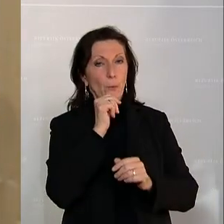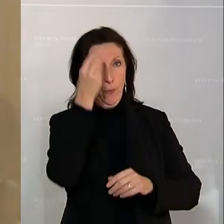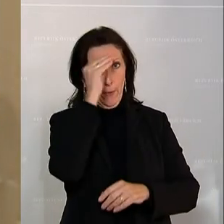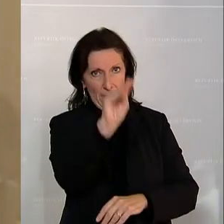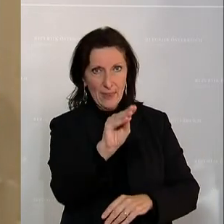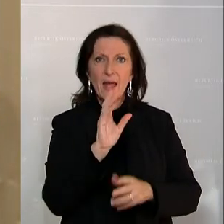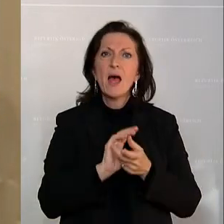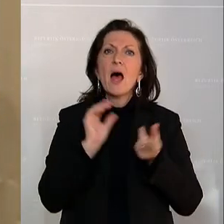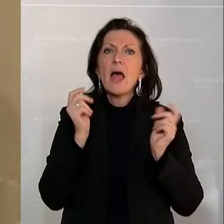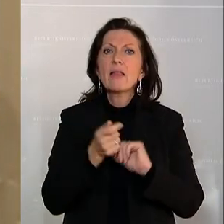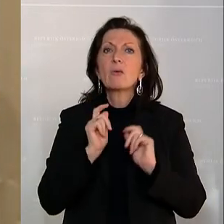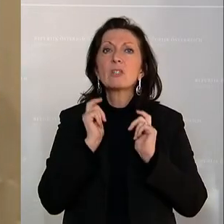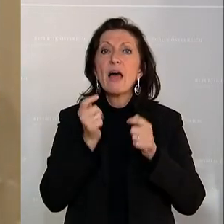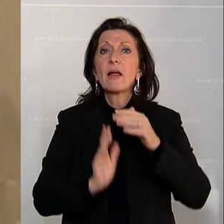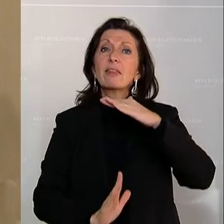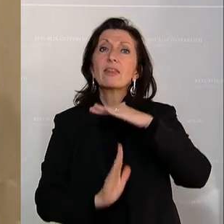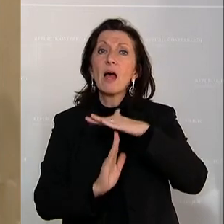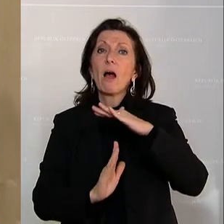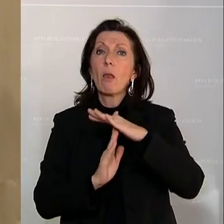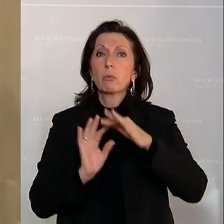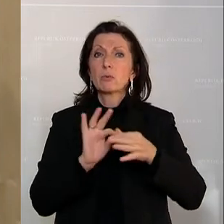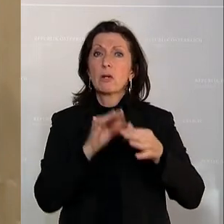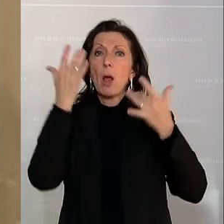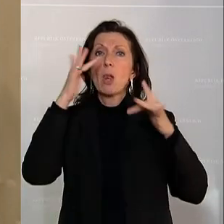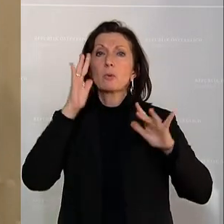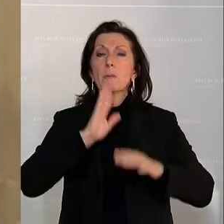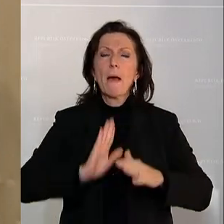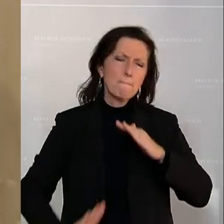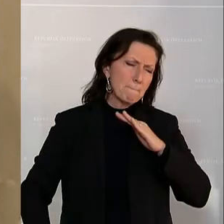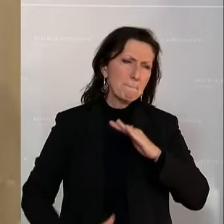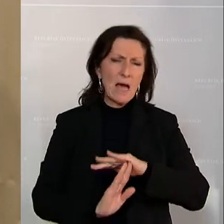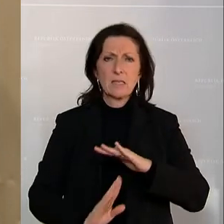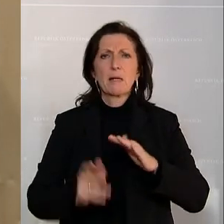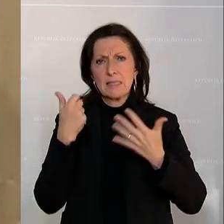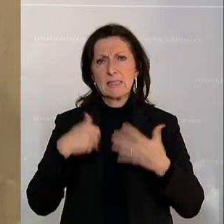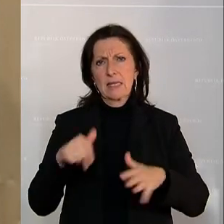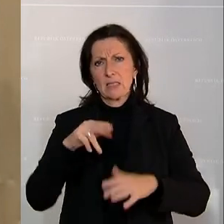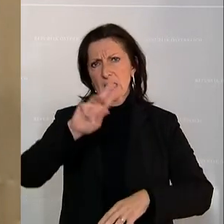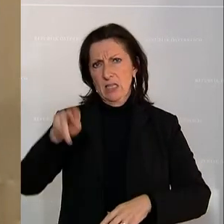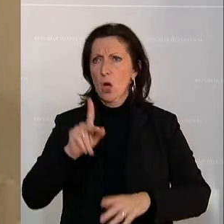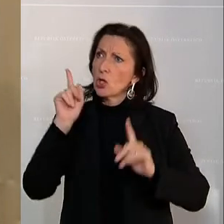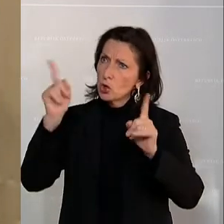Abänderungsantrag mit einer Deckelung bei den Luxuspensionen von maximal 66 Euro zuzustimmen.